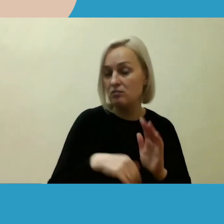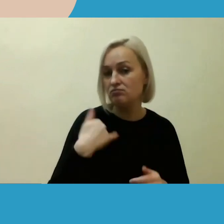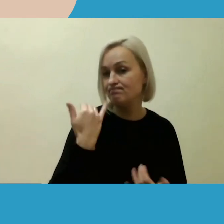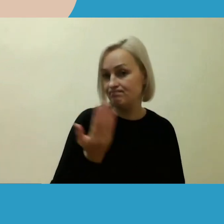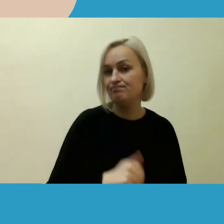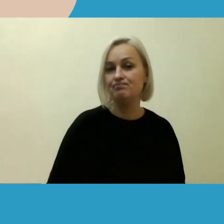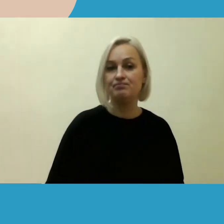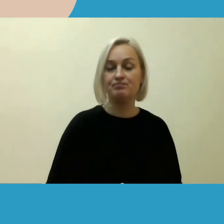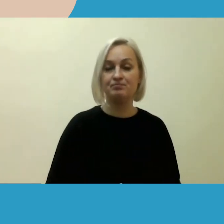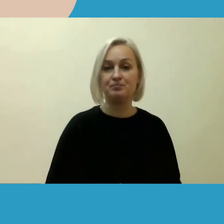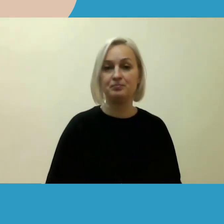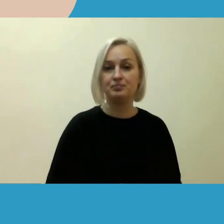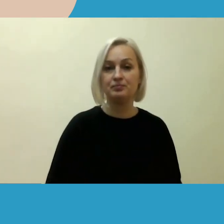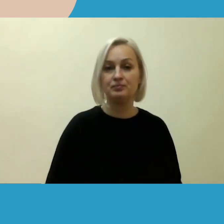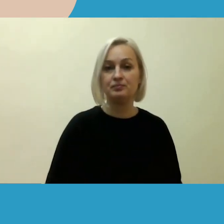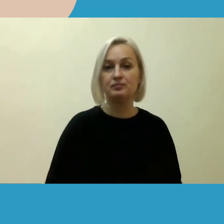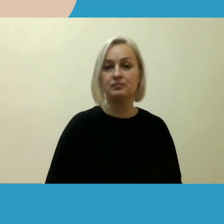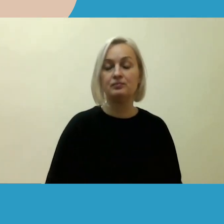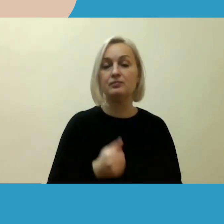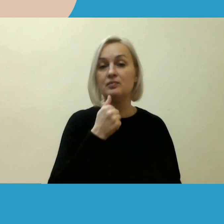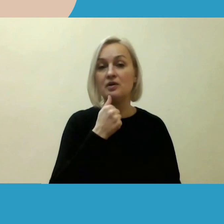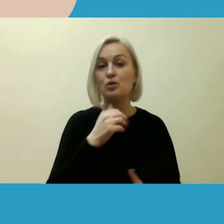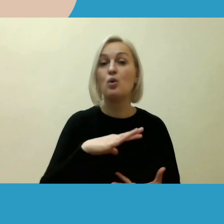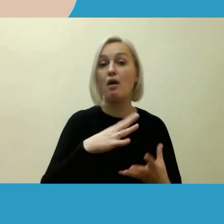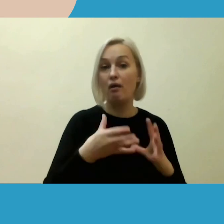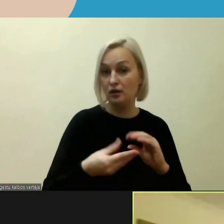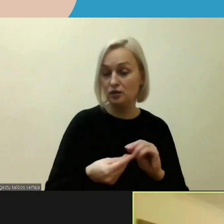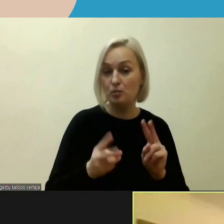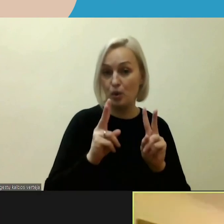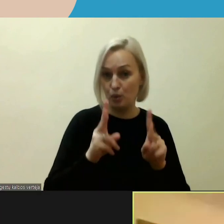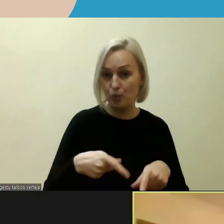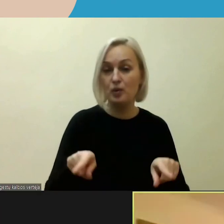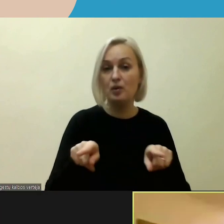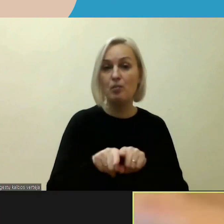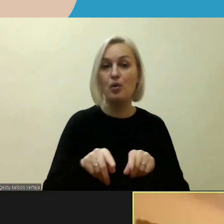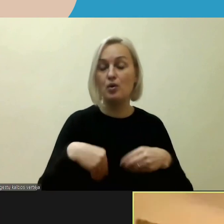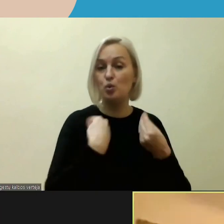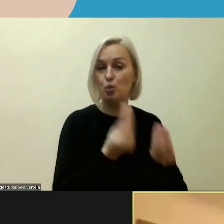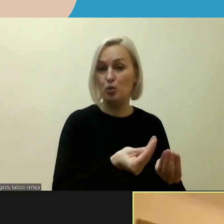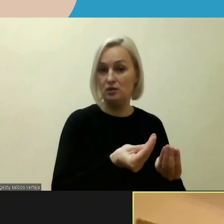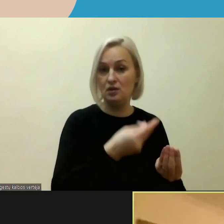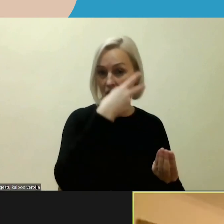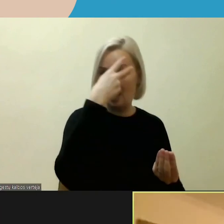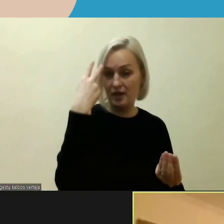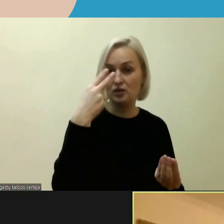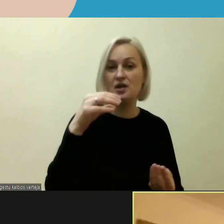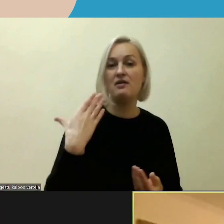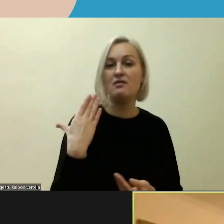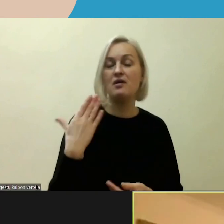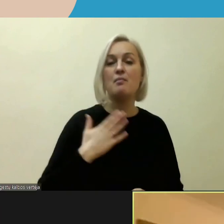Ir iš esmės, jeigu reikėsime, atgalėsime netgi duoti savo šabloną, bet vėlgi